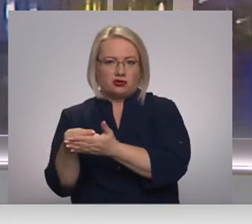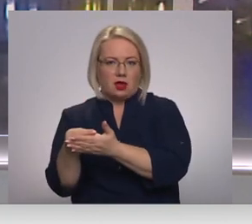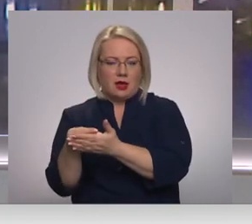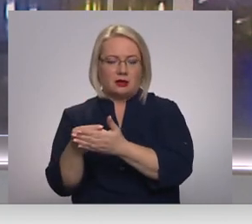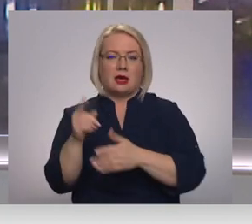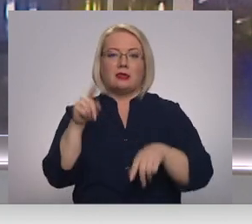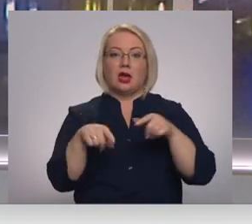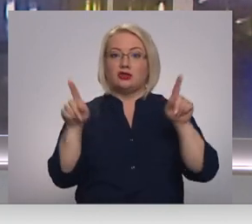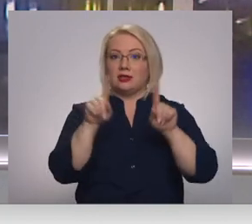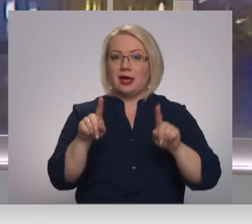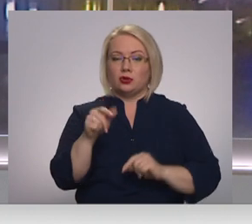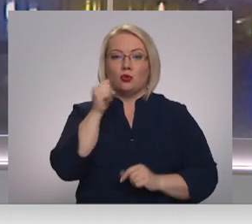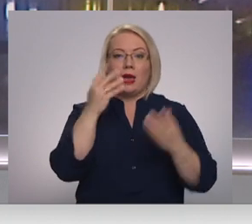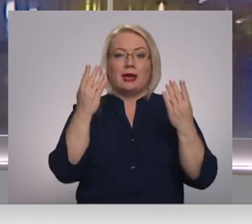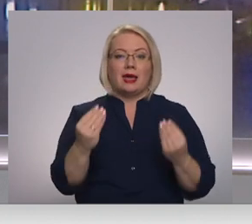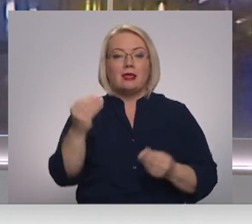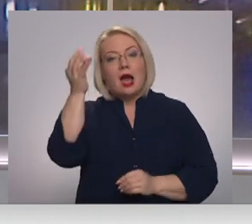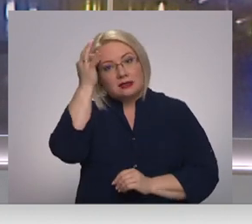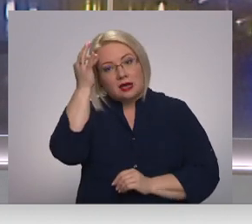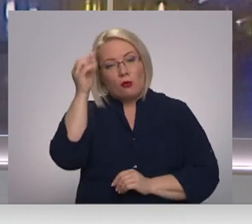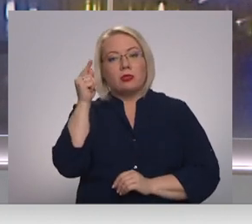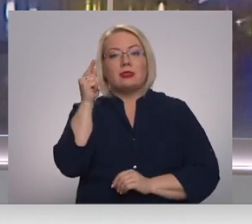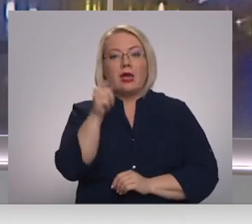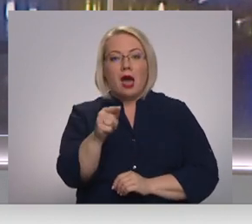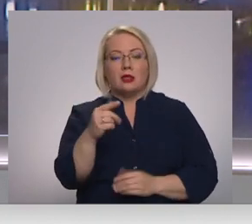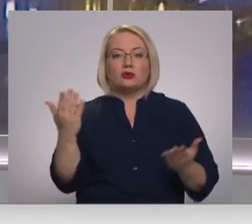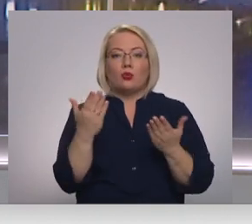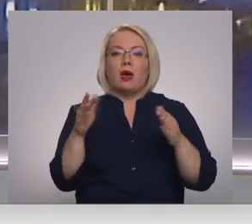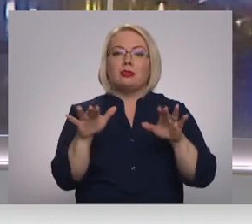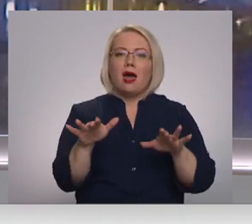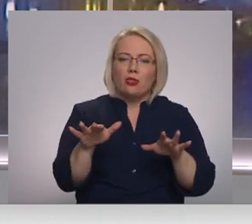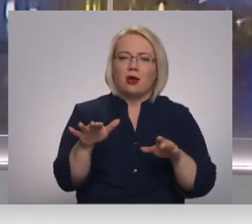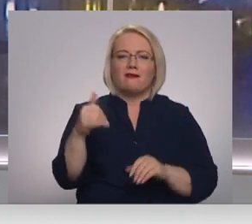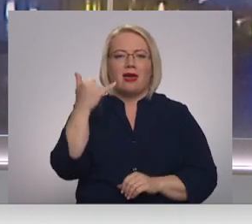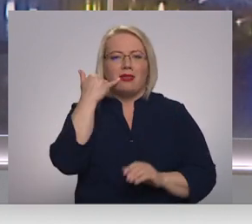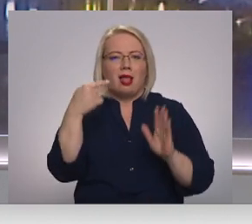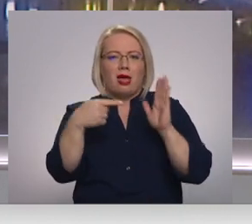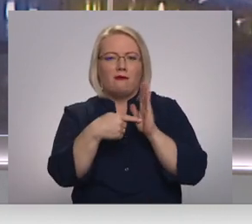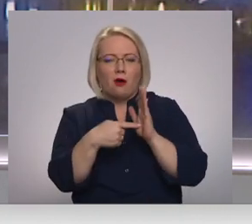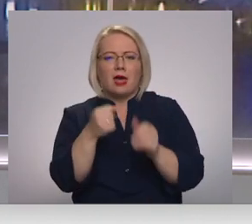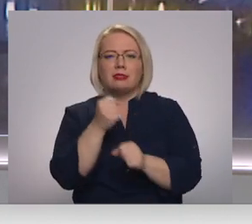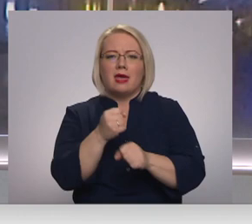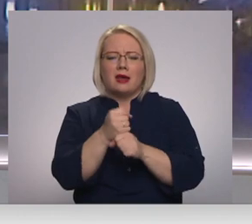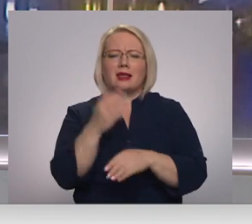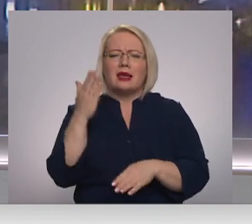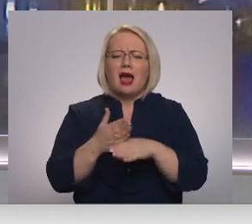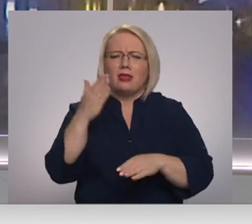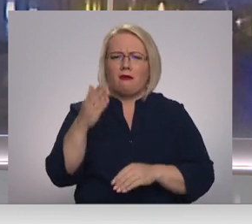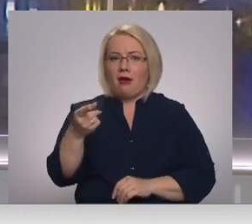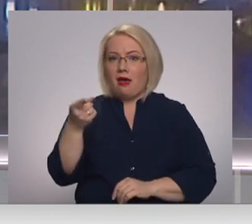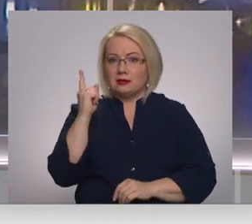Dažas lietas, ko ikdienā atcerēties un arī tādas, ko datorā vai vietāruni darīt kategorist, ka nedrīkst,